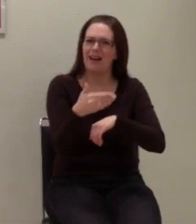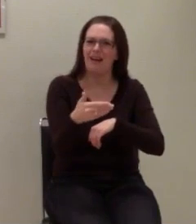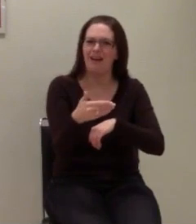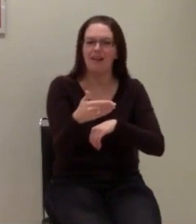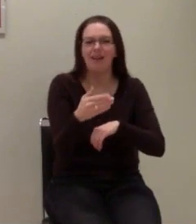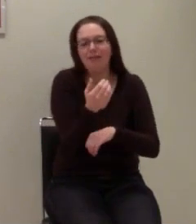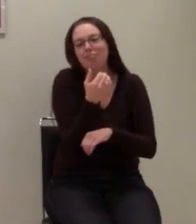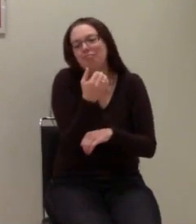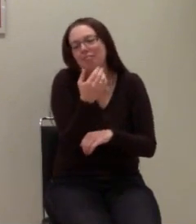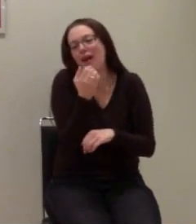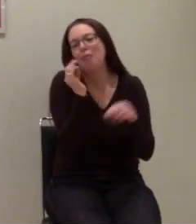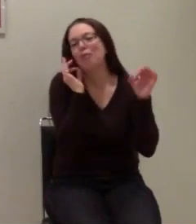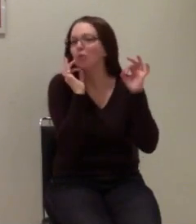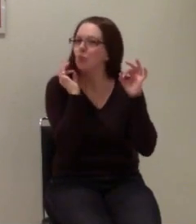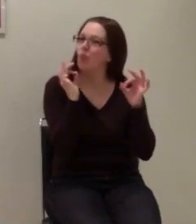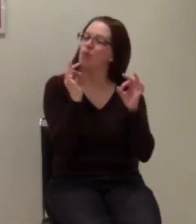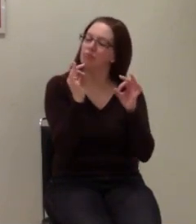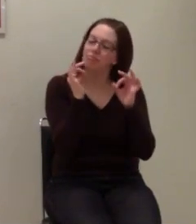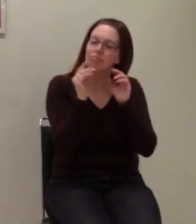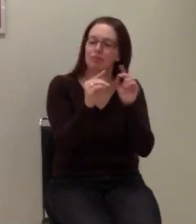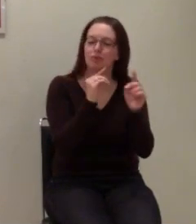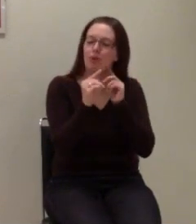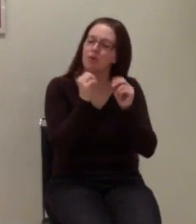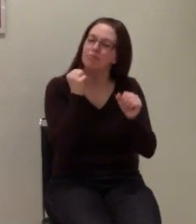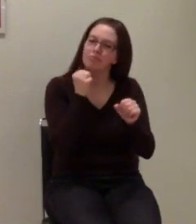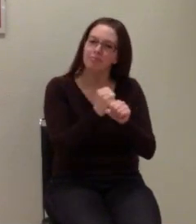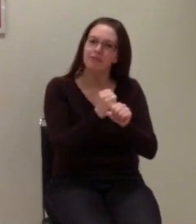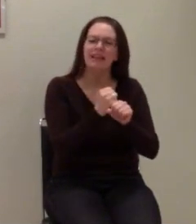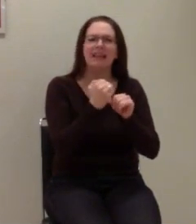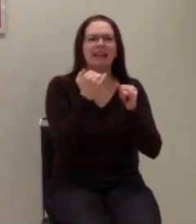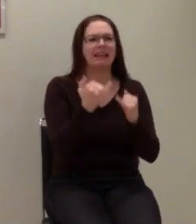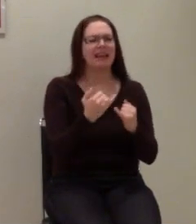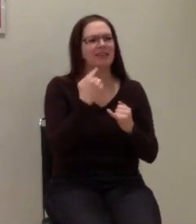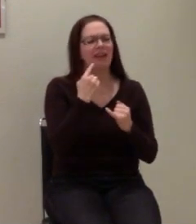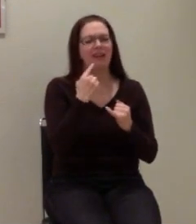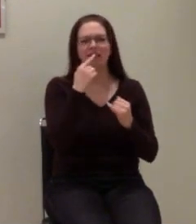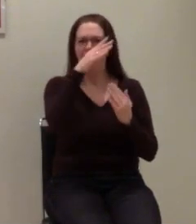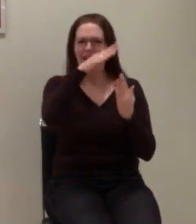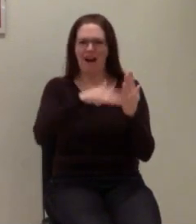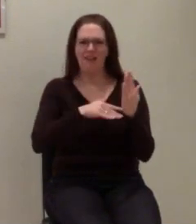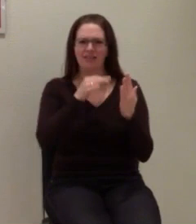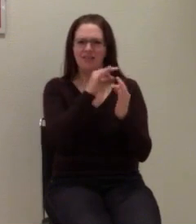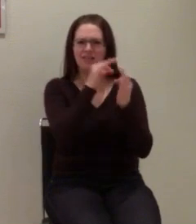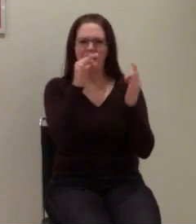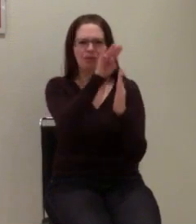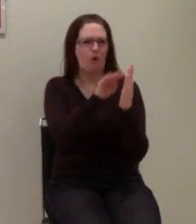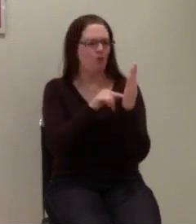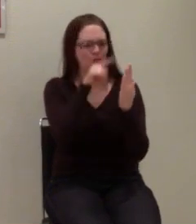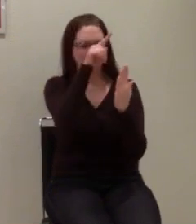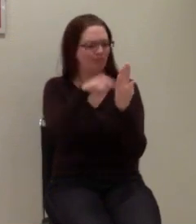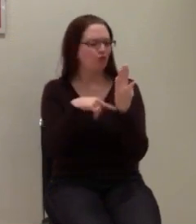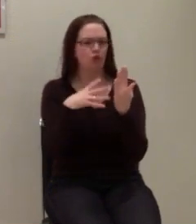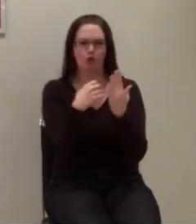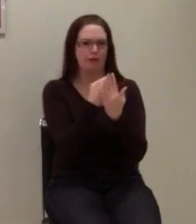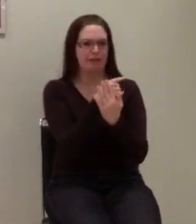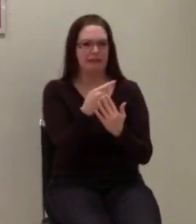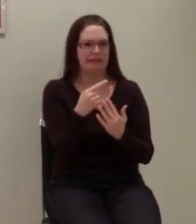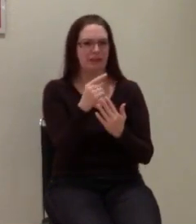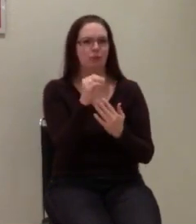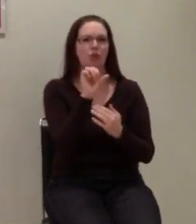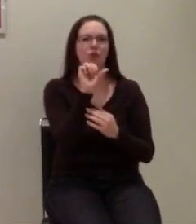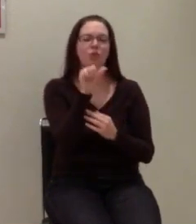Ich würde jetzt so sehen, dass wir jetzt nur noch die formale Gründung des Arbeitskreises machen. Das heißt, einen